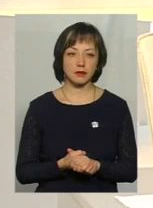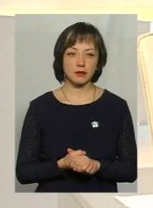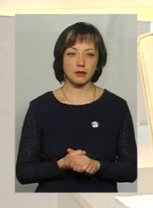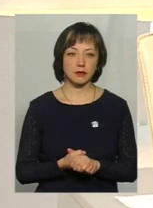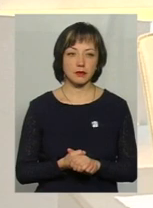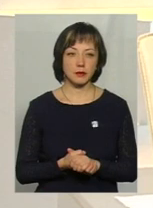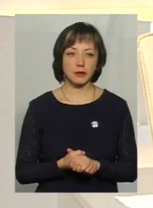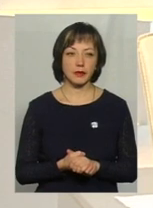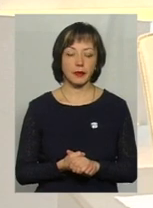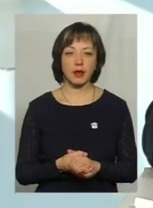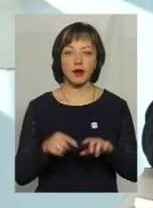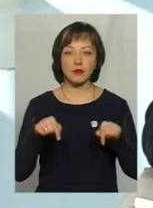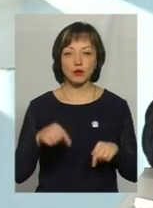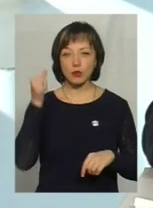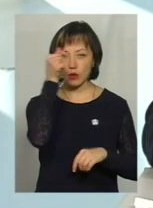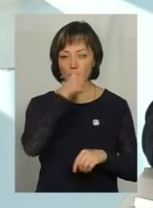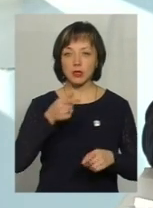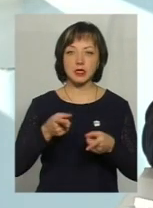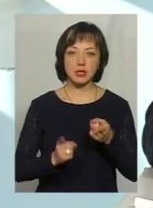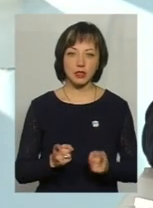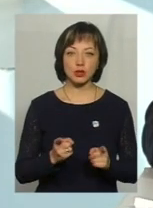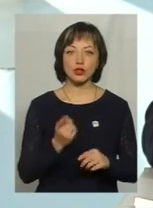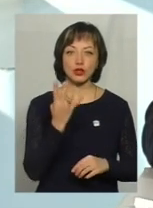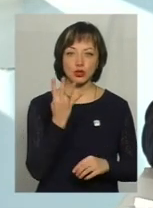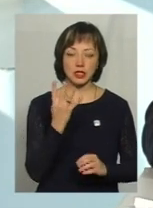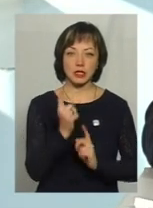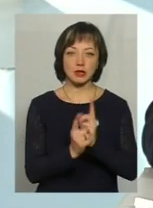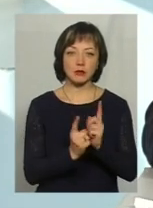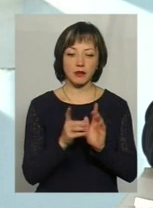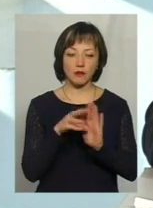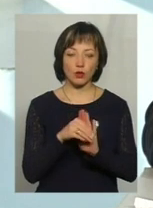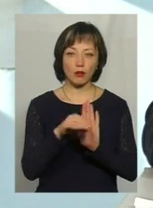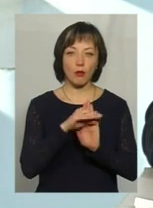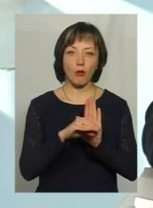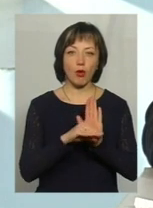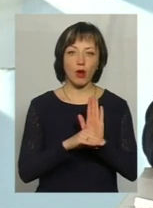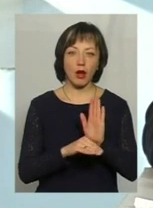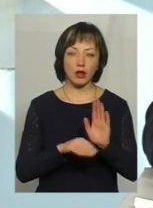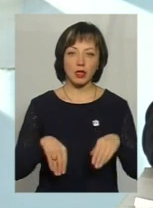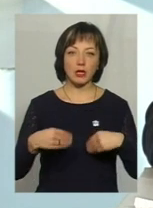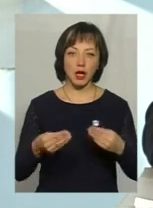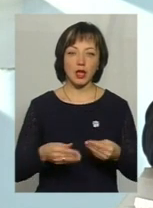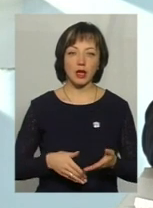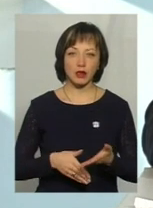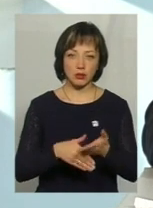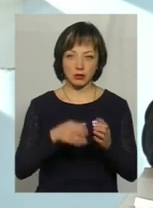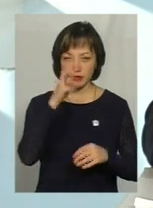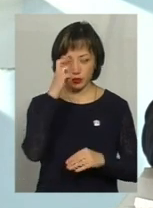В цьому році дійсно 4 зміни вносили в порядок надання житлових субсидій, зокрема